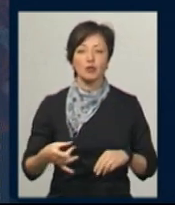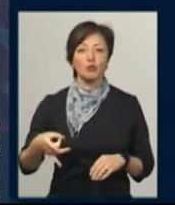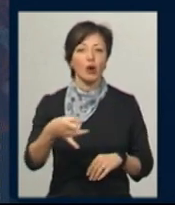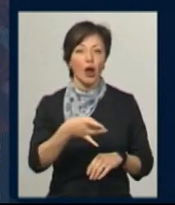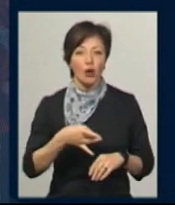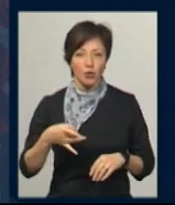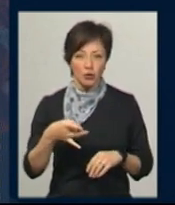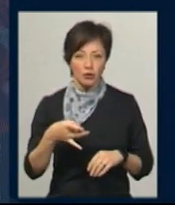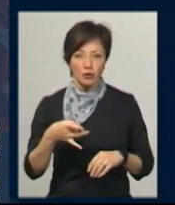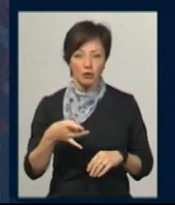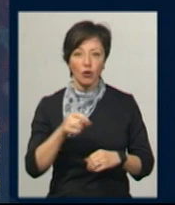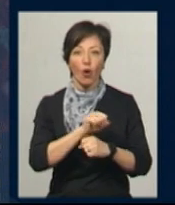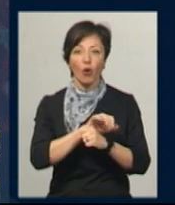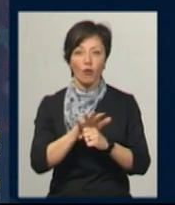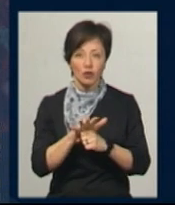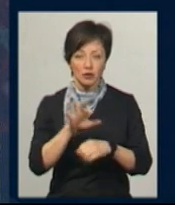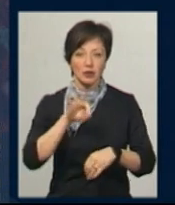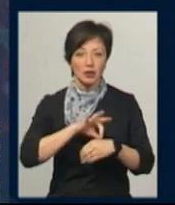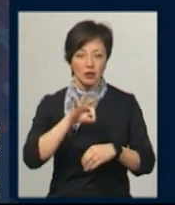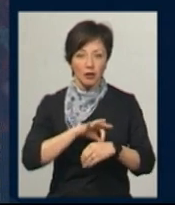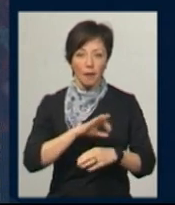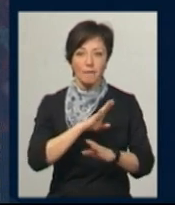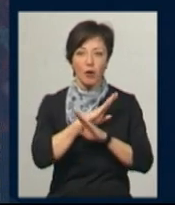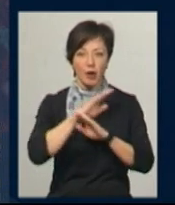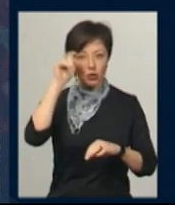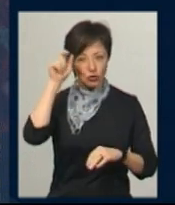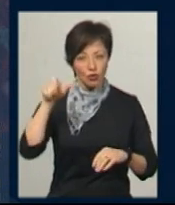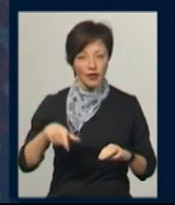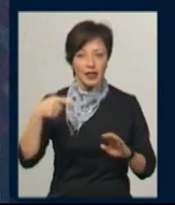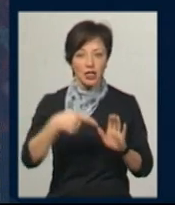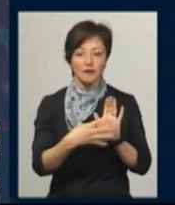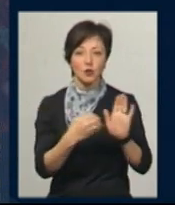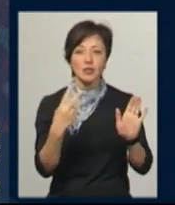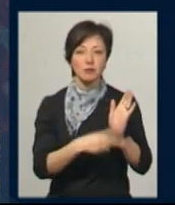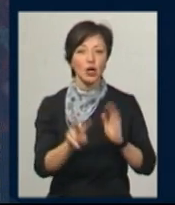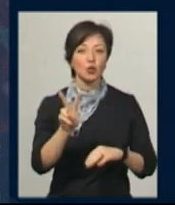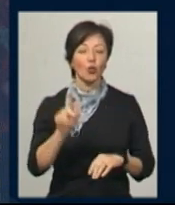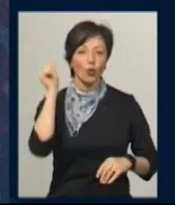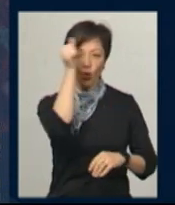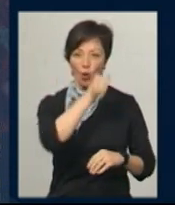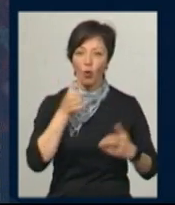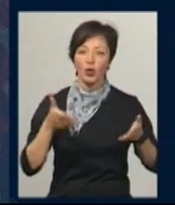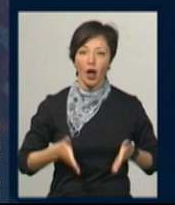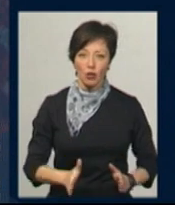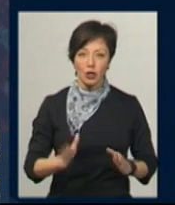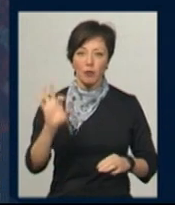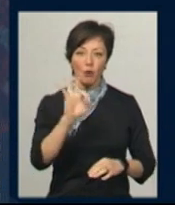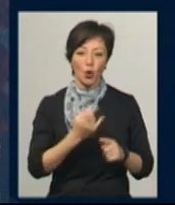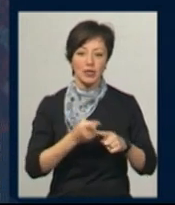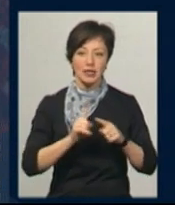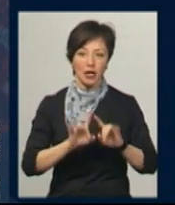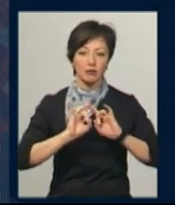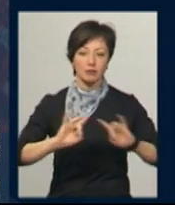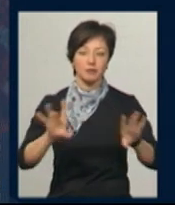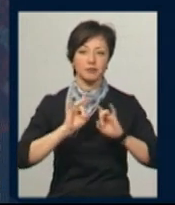районі, де від COVID-19 помер чоловік 1972 року народження. Про це сьогодні на